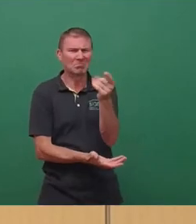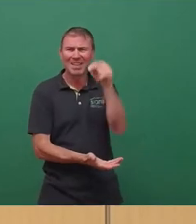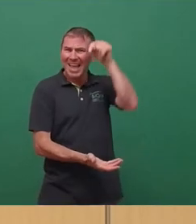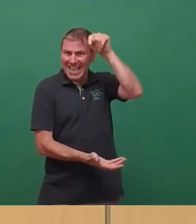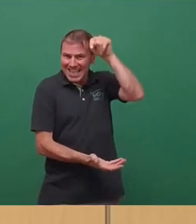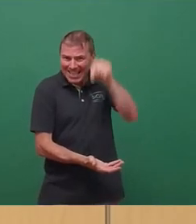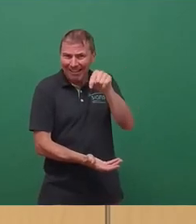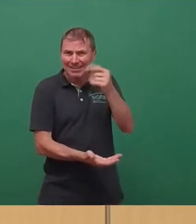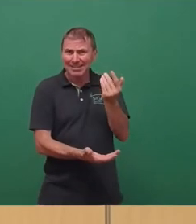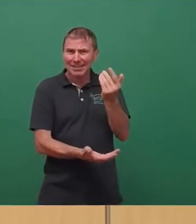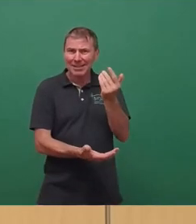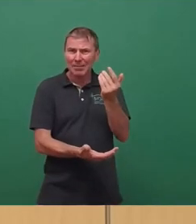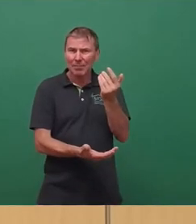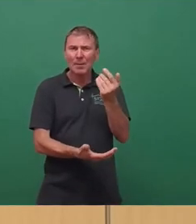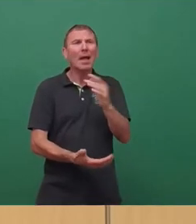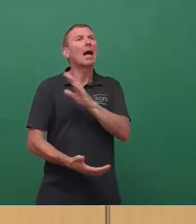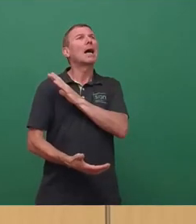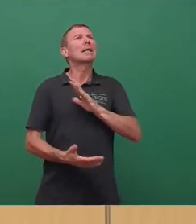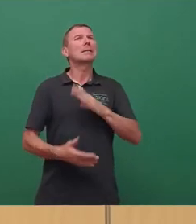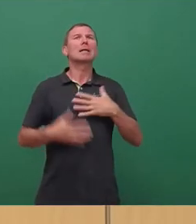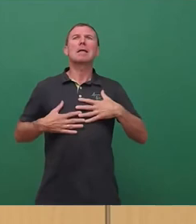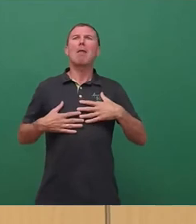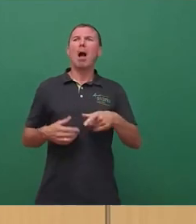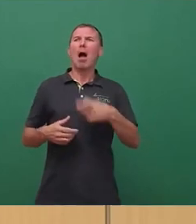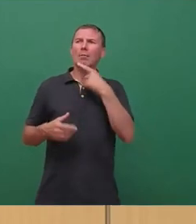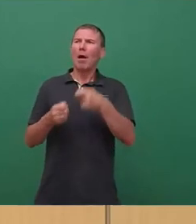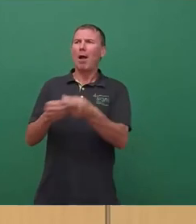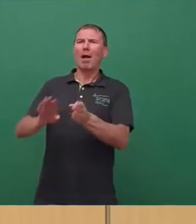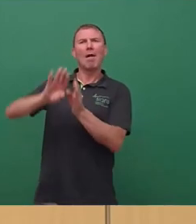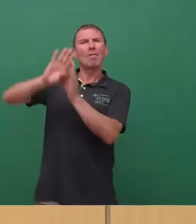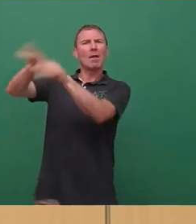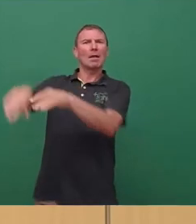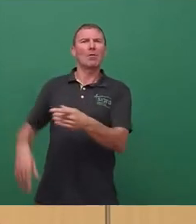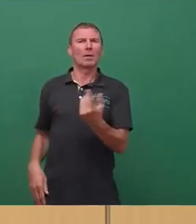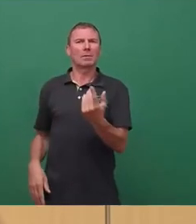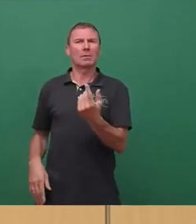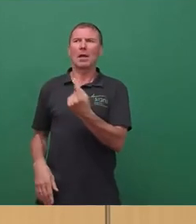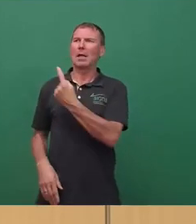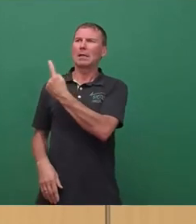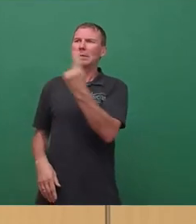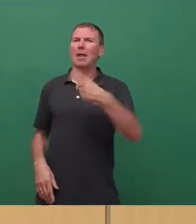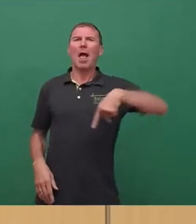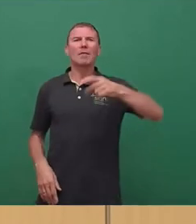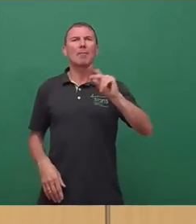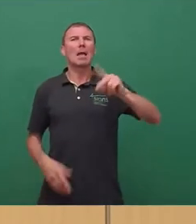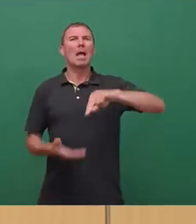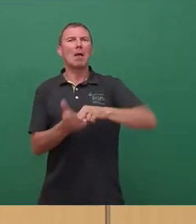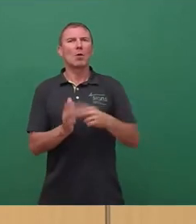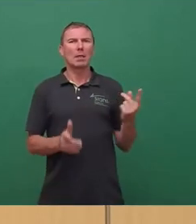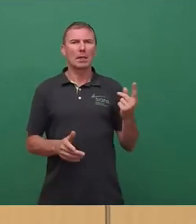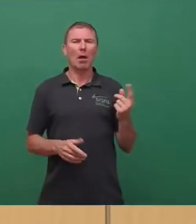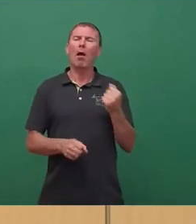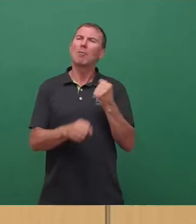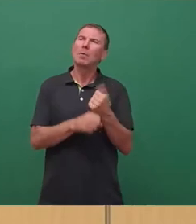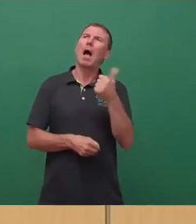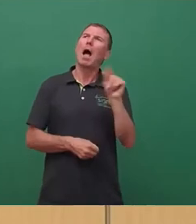wo er das Sachsenbad verkaufen wollte. Denn jeder anständige FDP-Politiker musste einmal im Leben